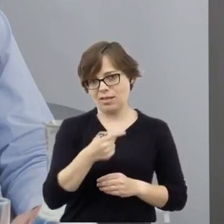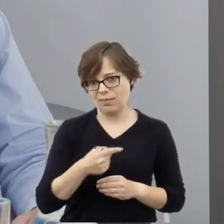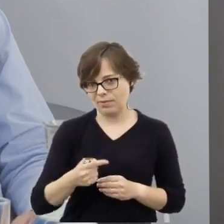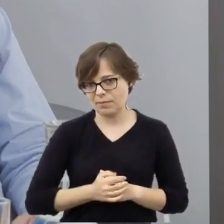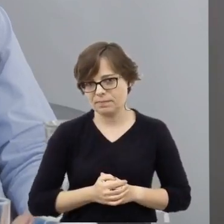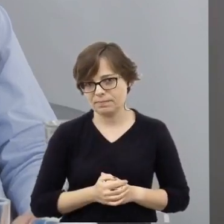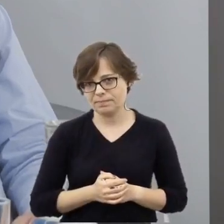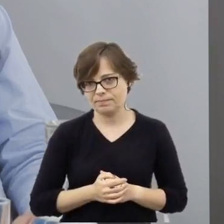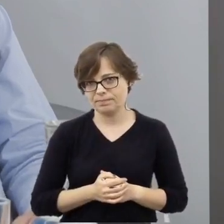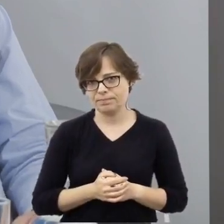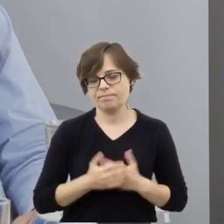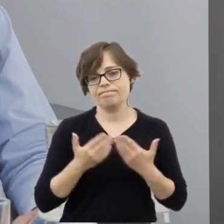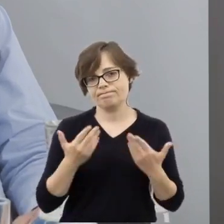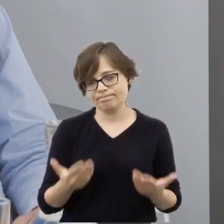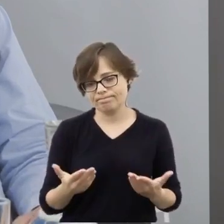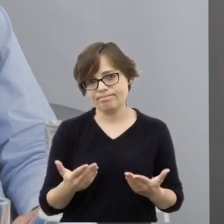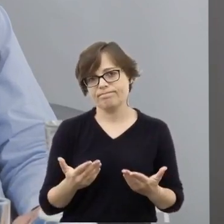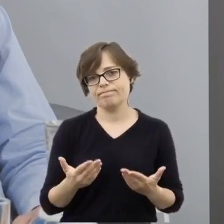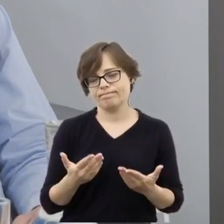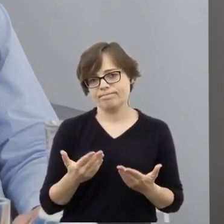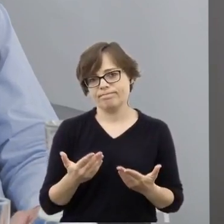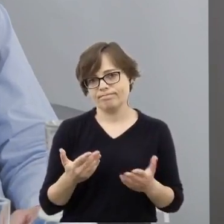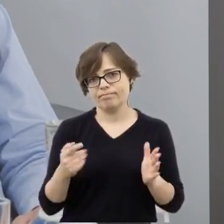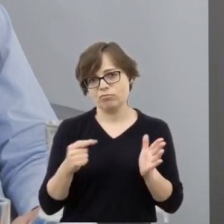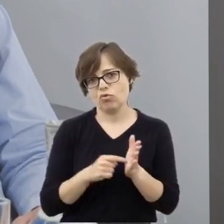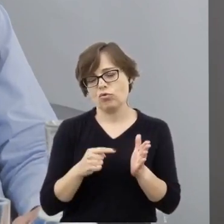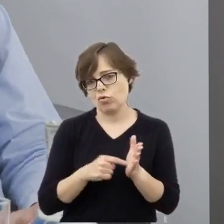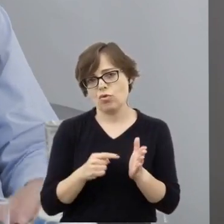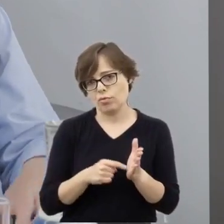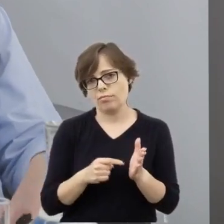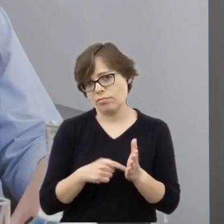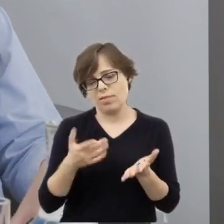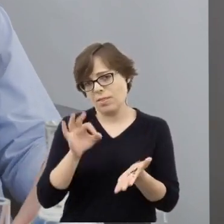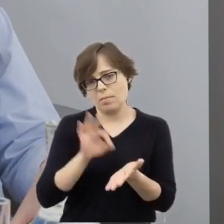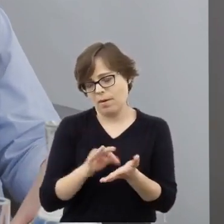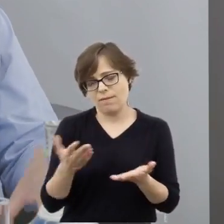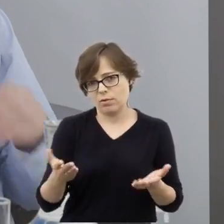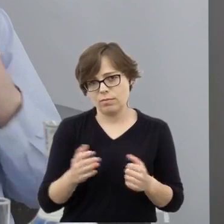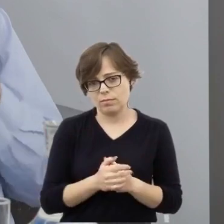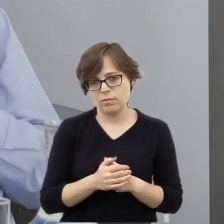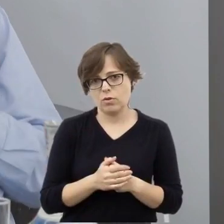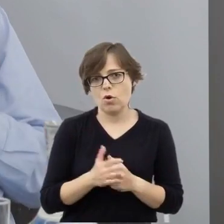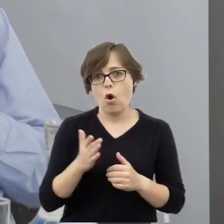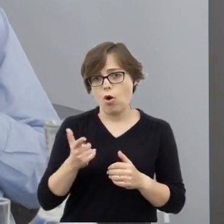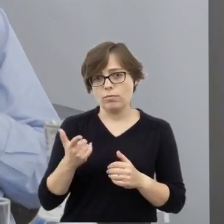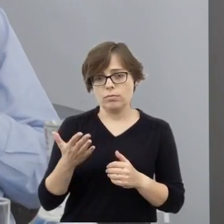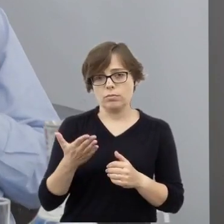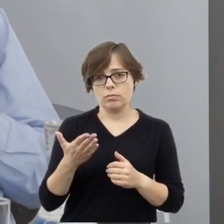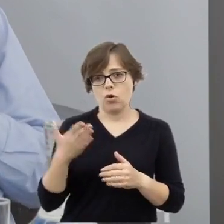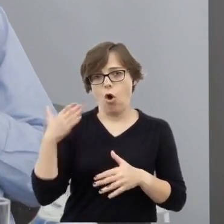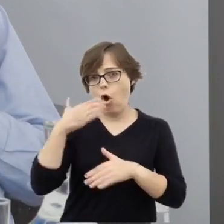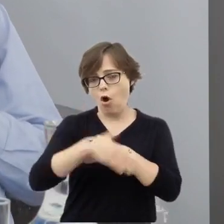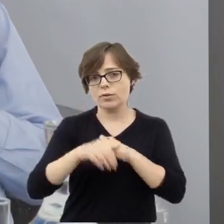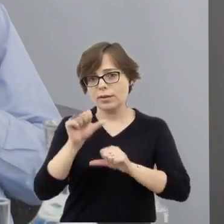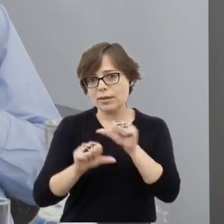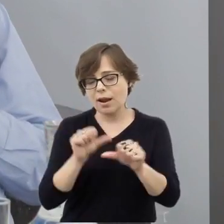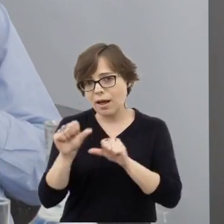wątpienia w ostatnich latach mamy do czynienia z